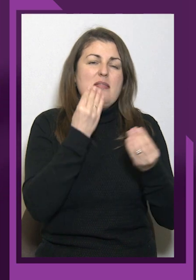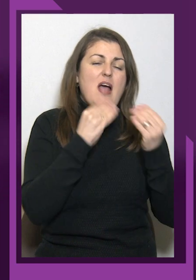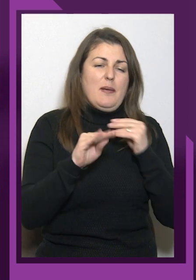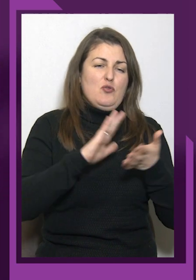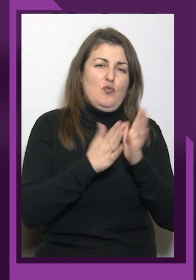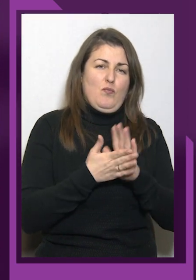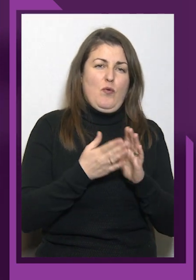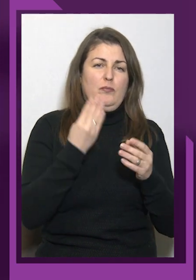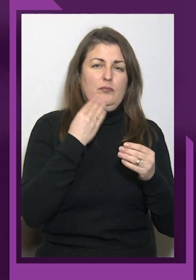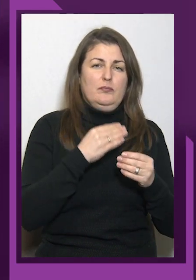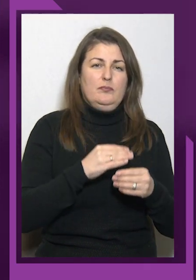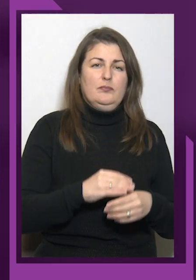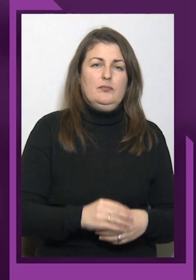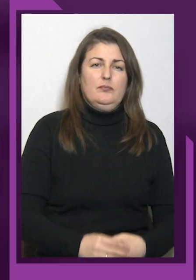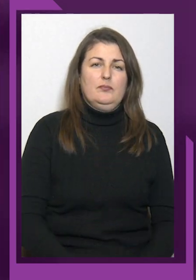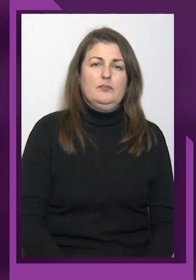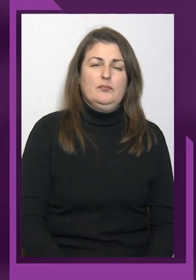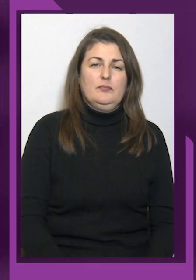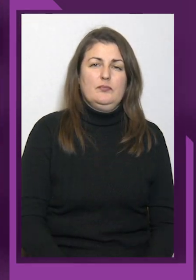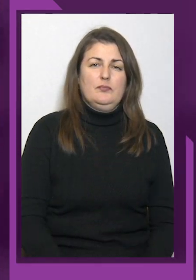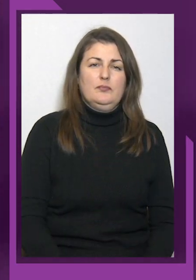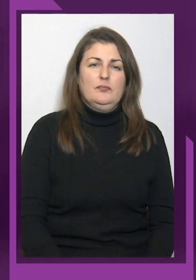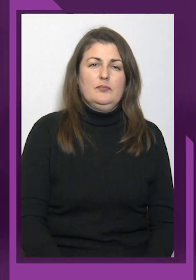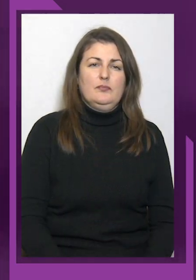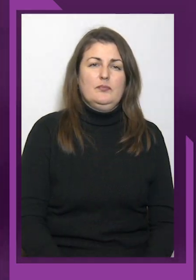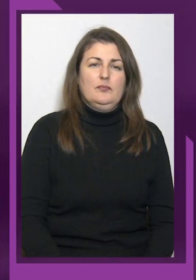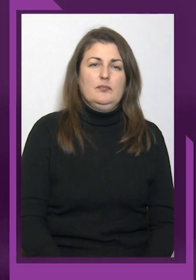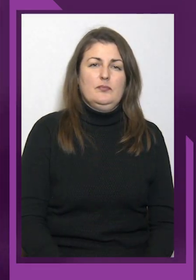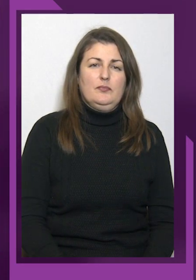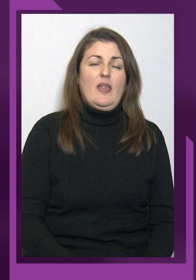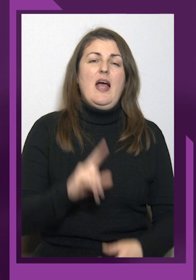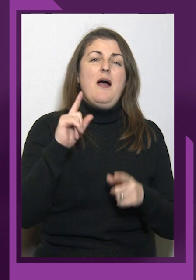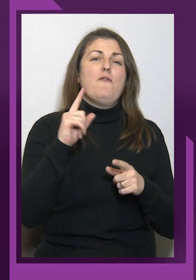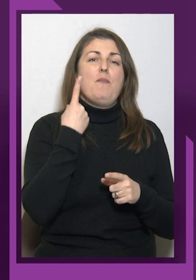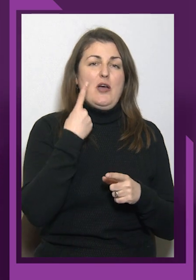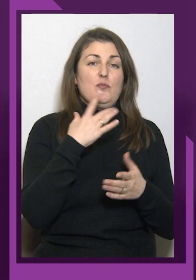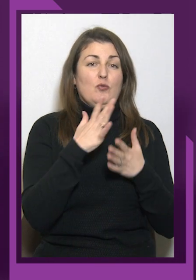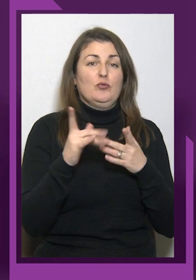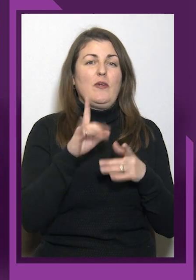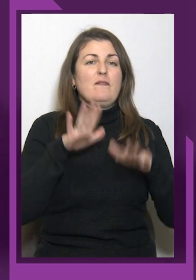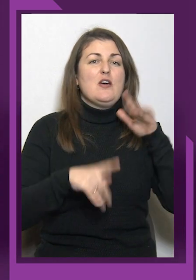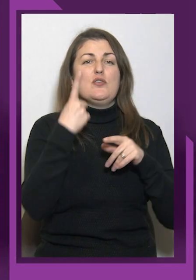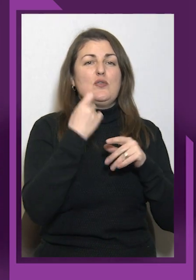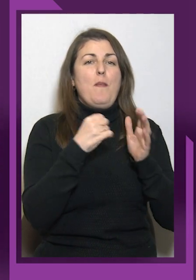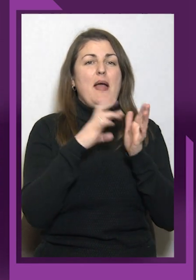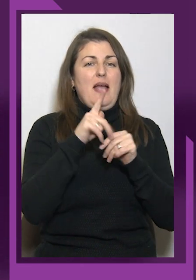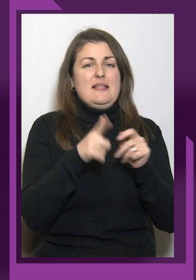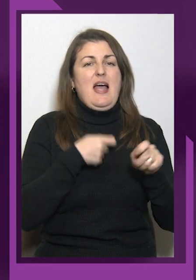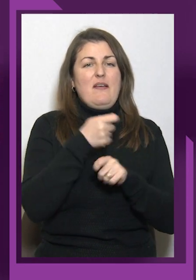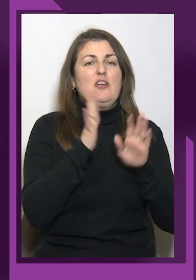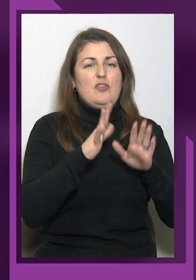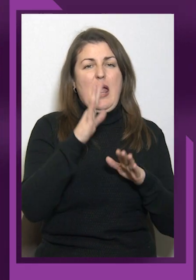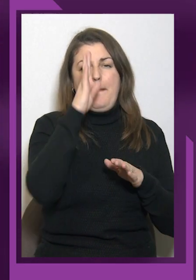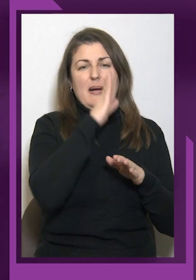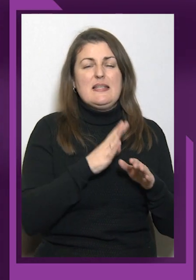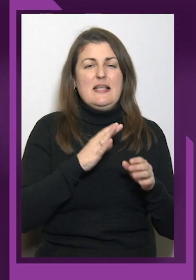найкращий результат. В першому колі вагу в 115 кілограмів заявила лише бразильська спортсменка та Тетяна. Бразилійка не змогла